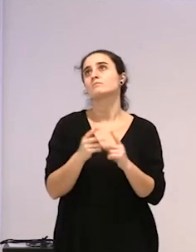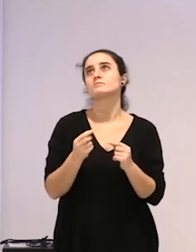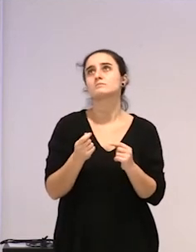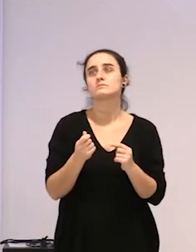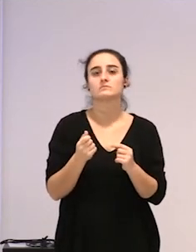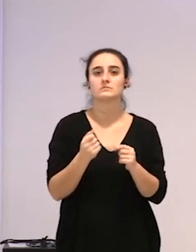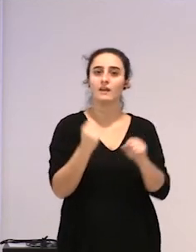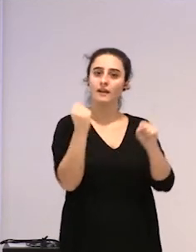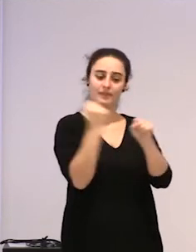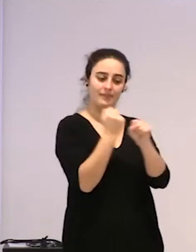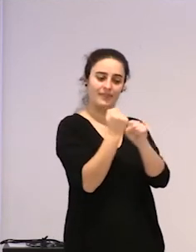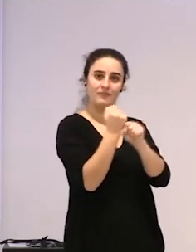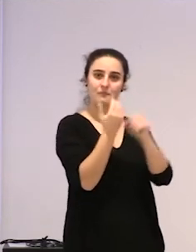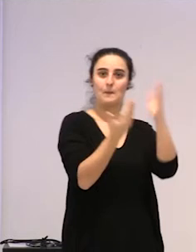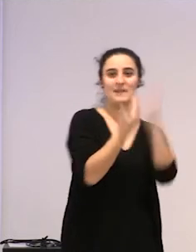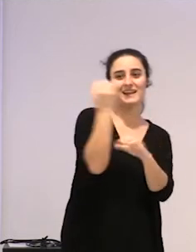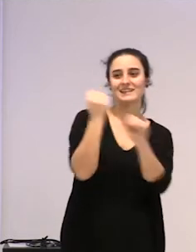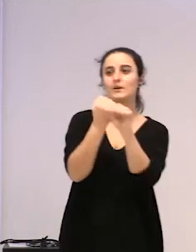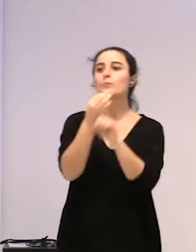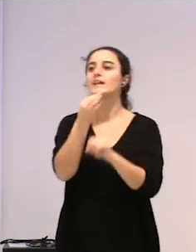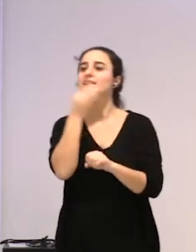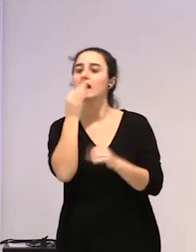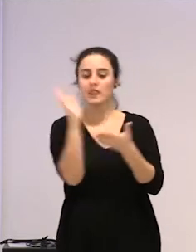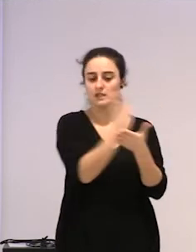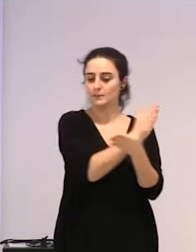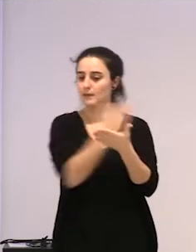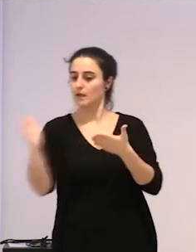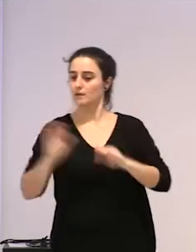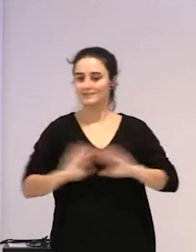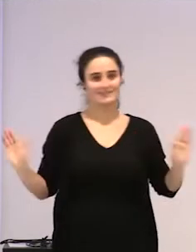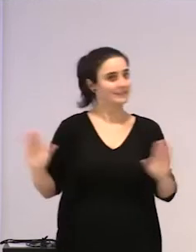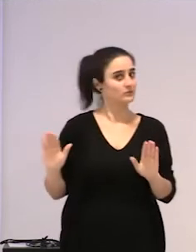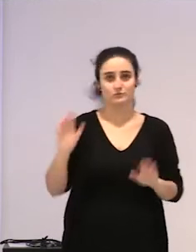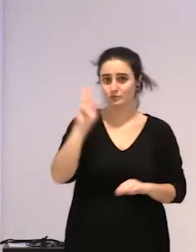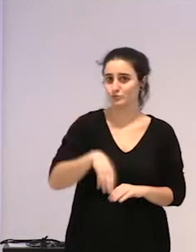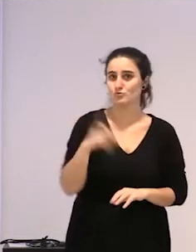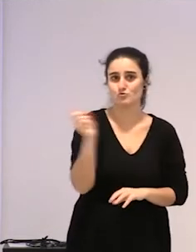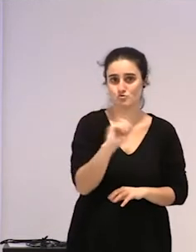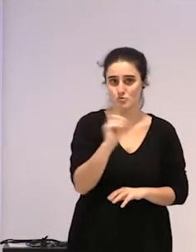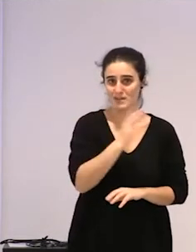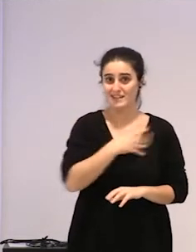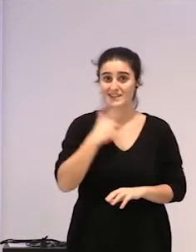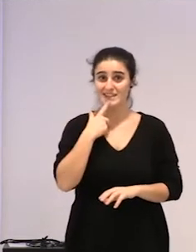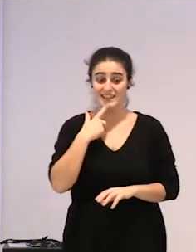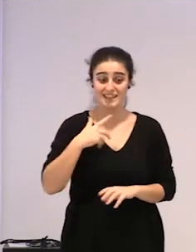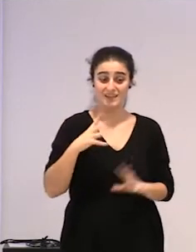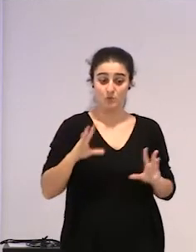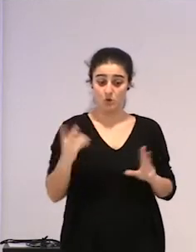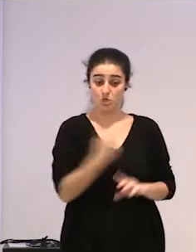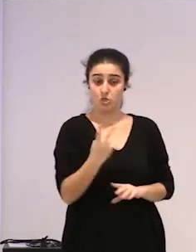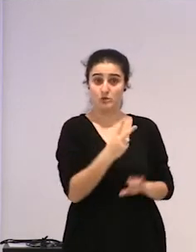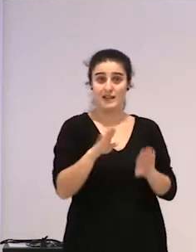lan bat daukat goi zean, eta beste lan bat daukat arratsaldean, izik eta, suposatzen du aldiberean espazio guztioiek,